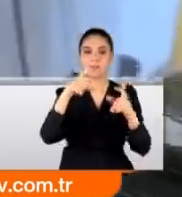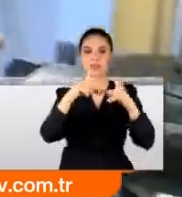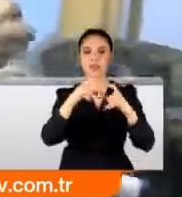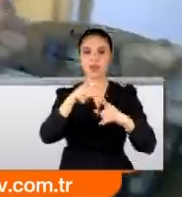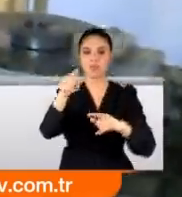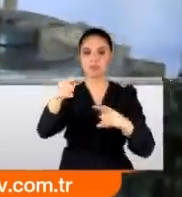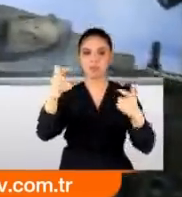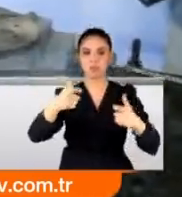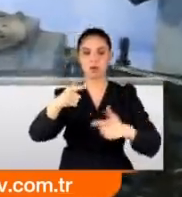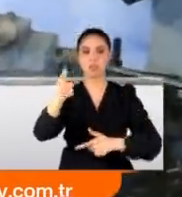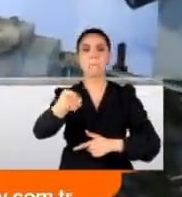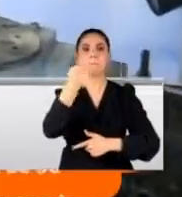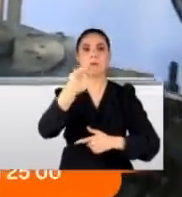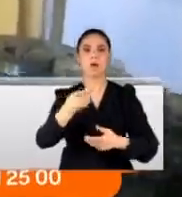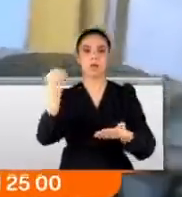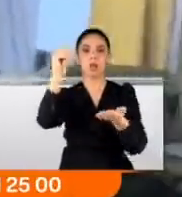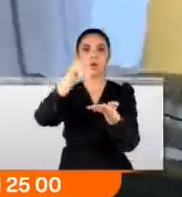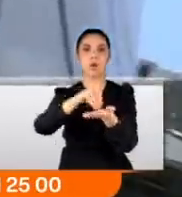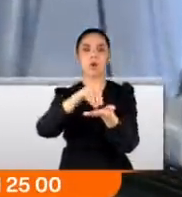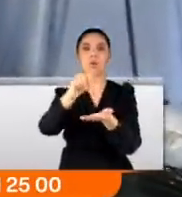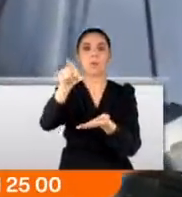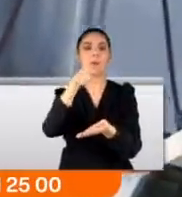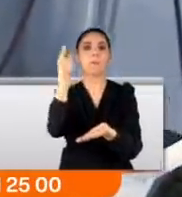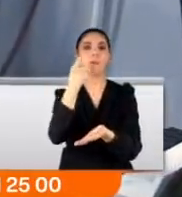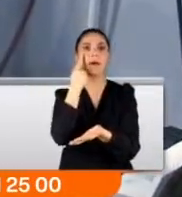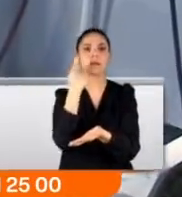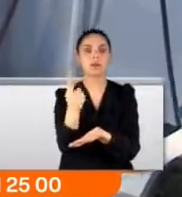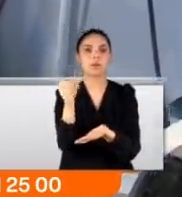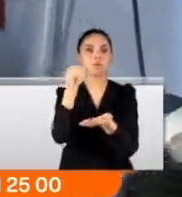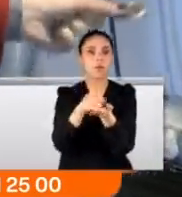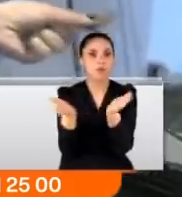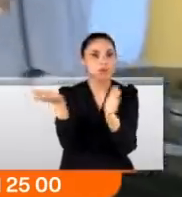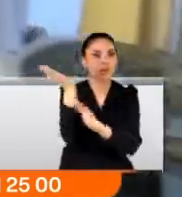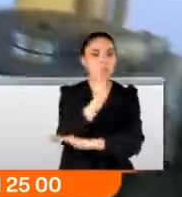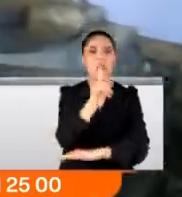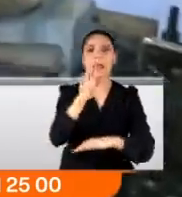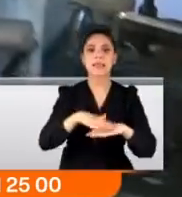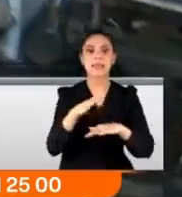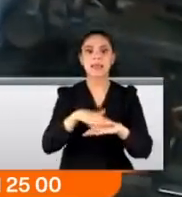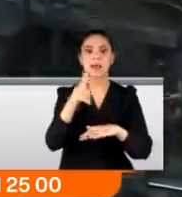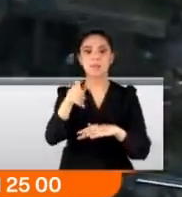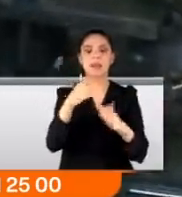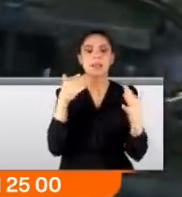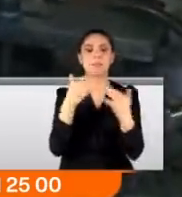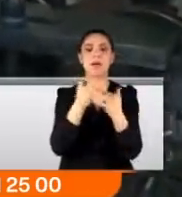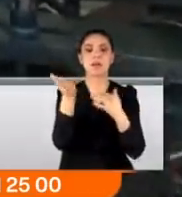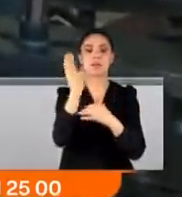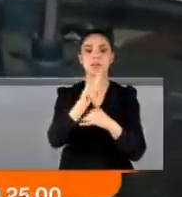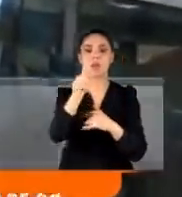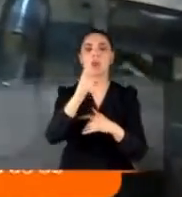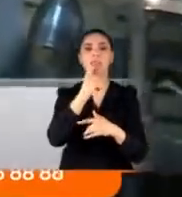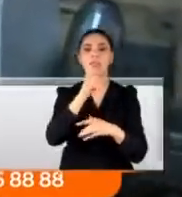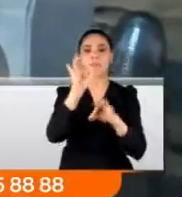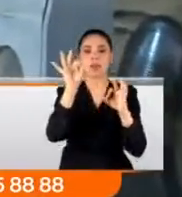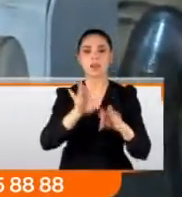buradaki makineye yerleştiriliyor. Ve bu makineye yerleştirdikten sonra yapılan baskı ile birlikte o metaller